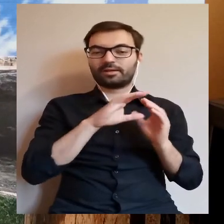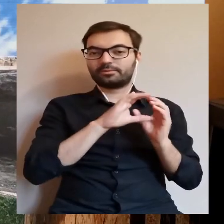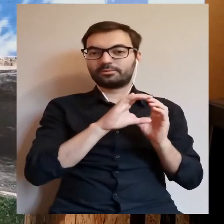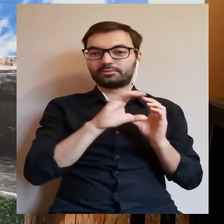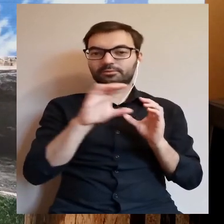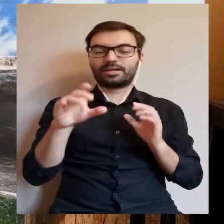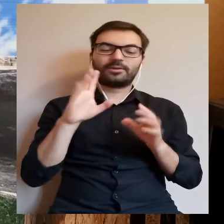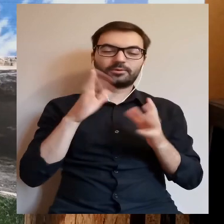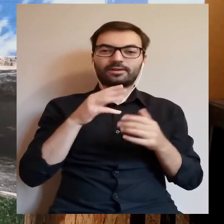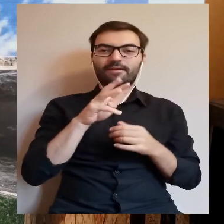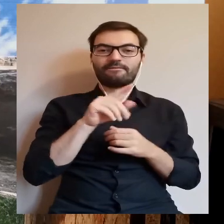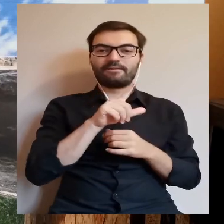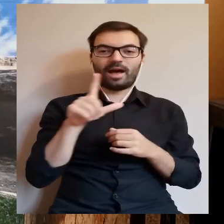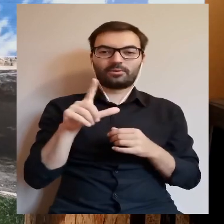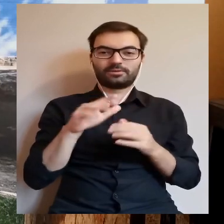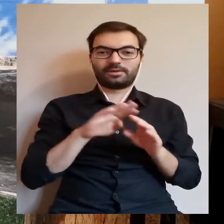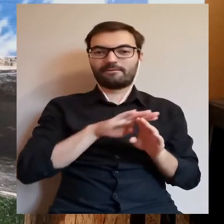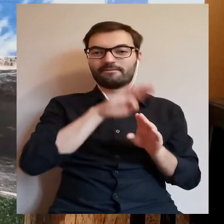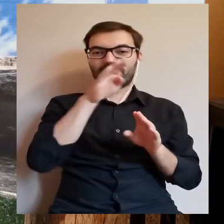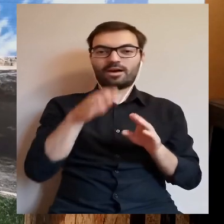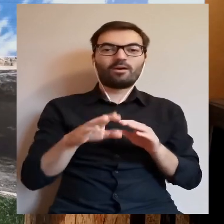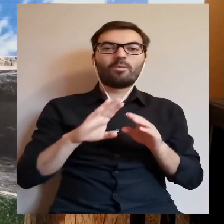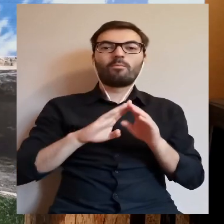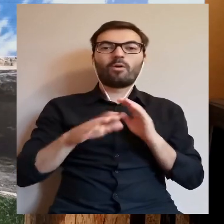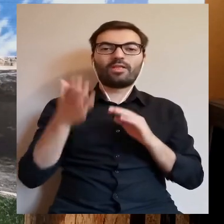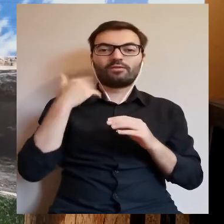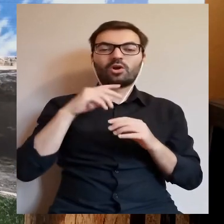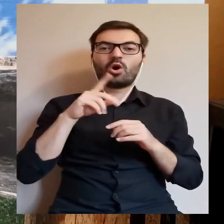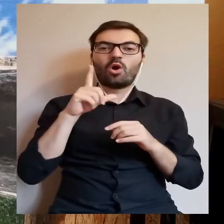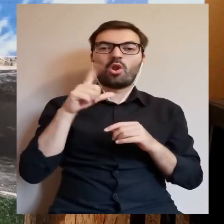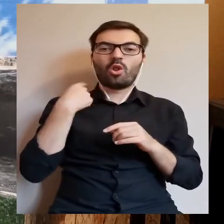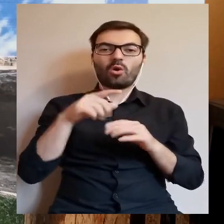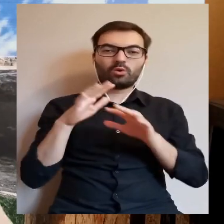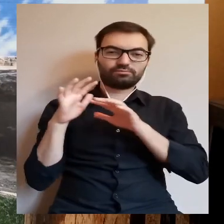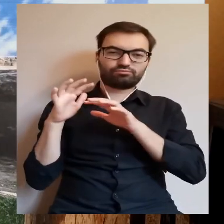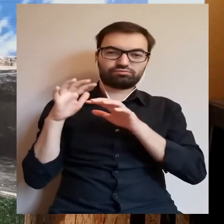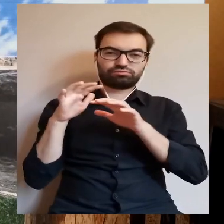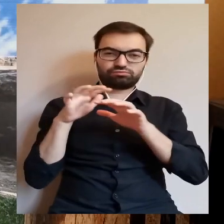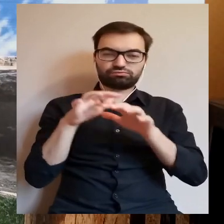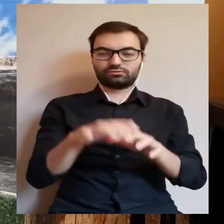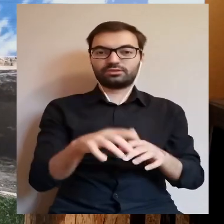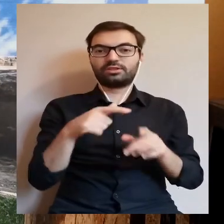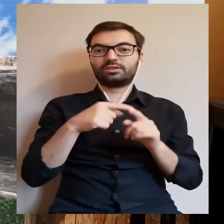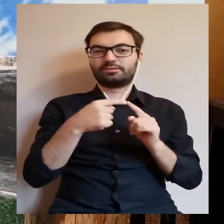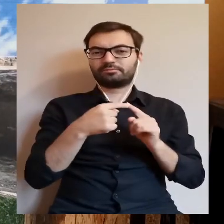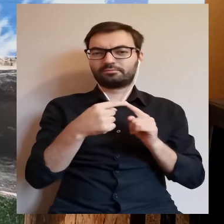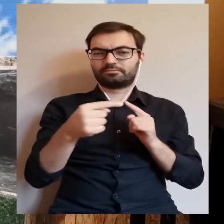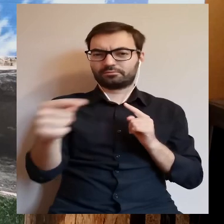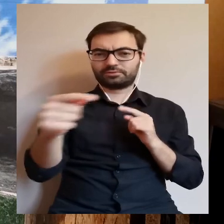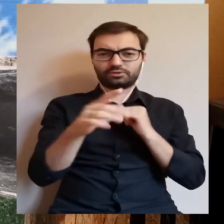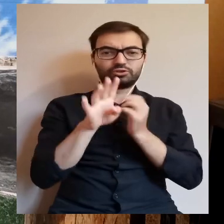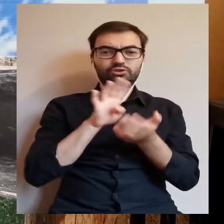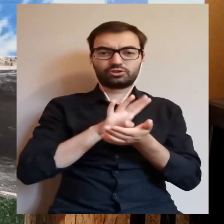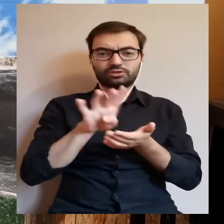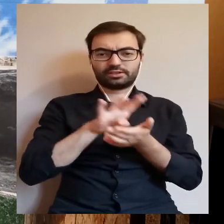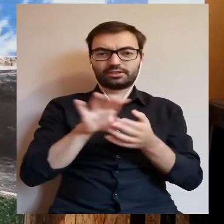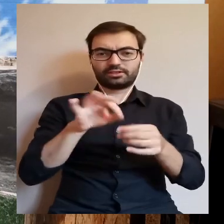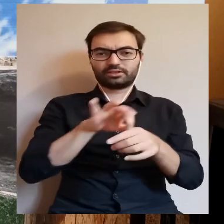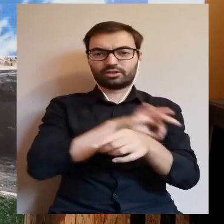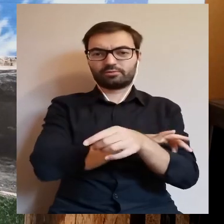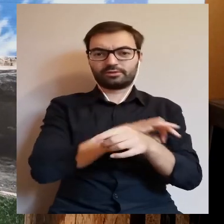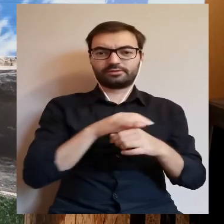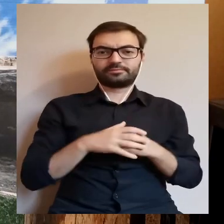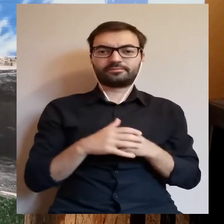ale tak naprawdę jest to po prostu wał. Jest to wał polodowcowy, który ciągnie się na długości 14 kilometrów